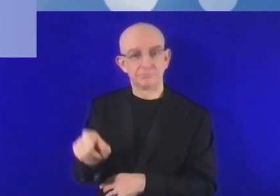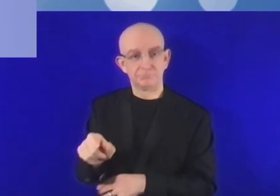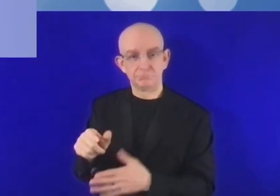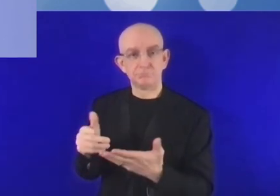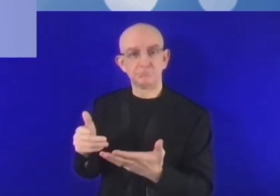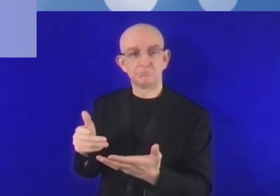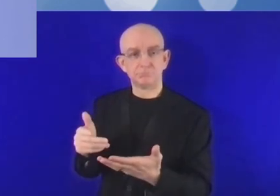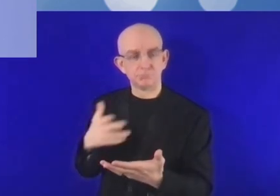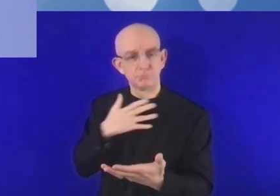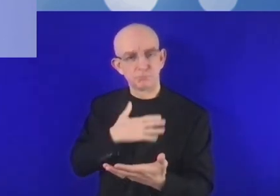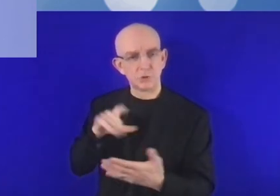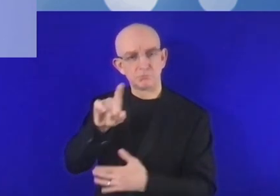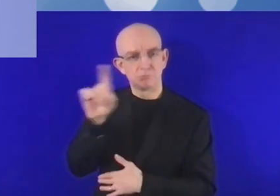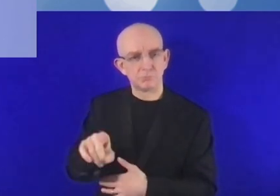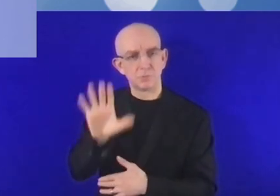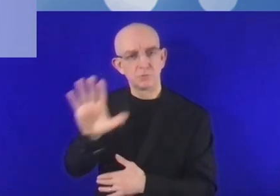Merci beaucoup.